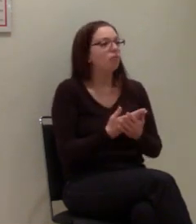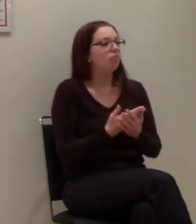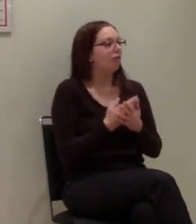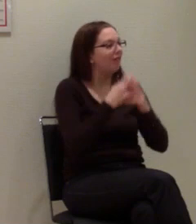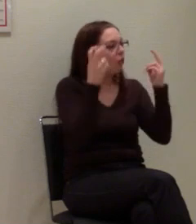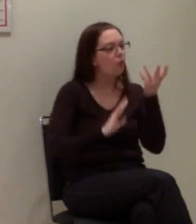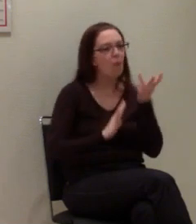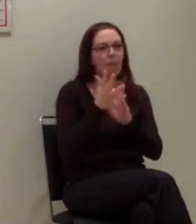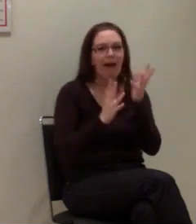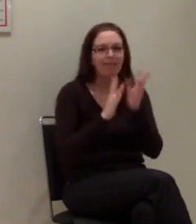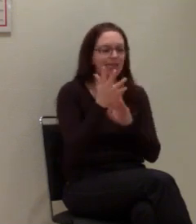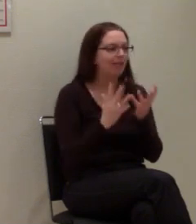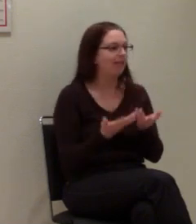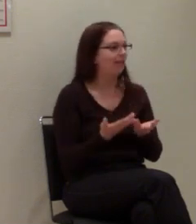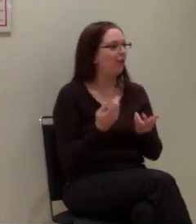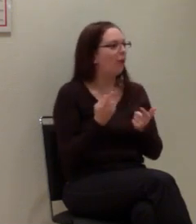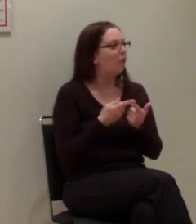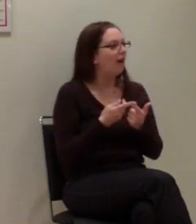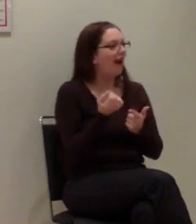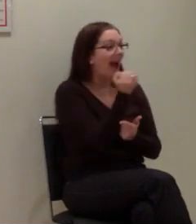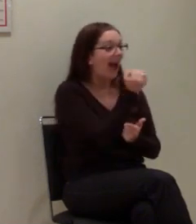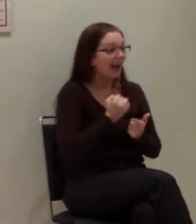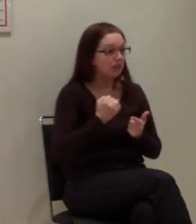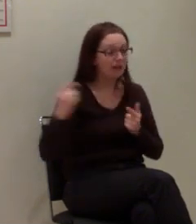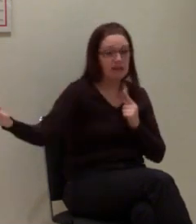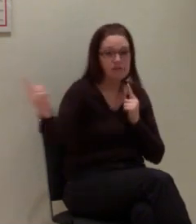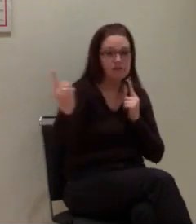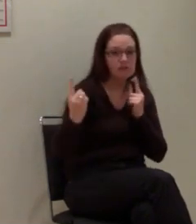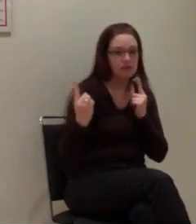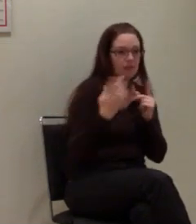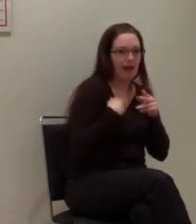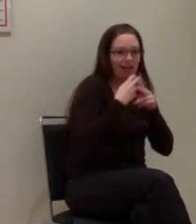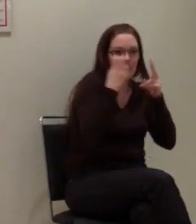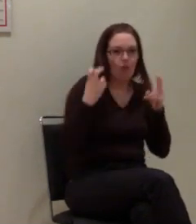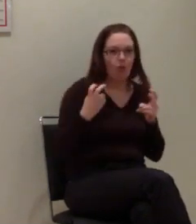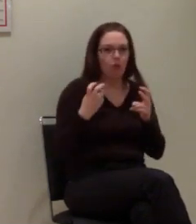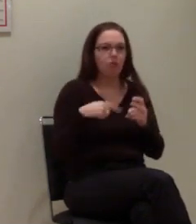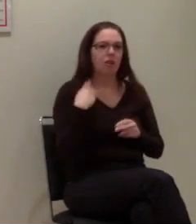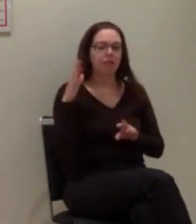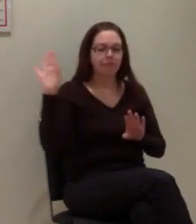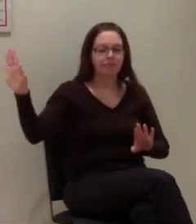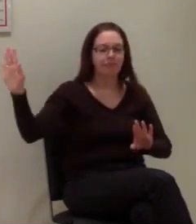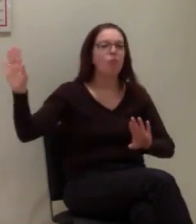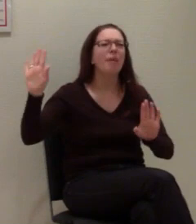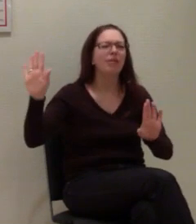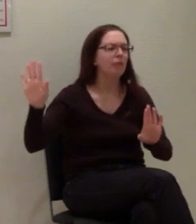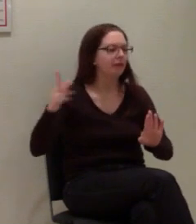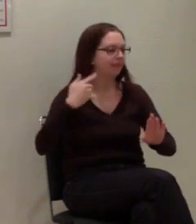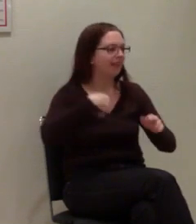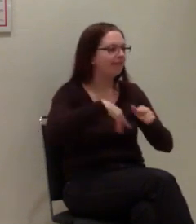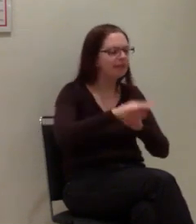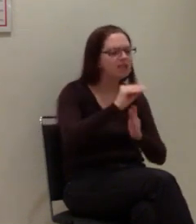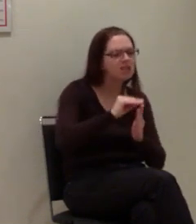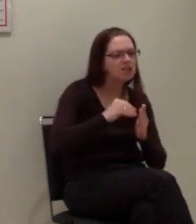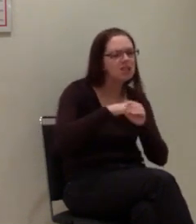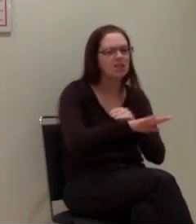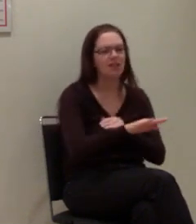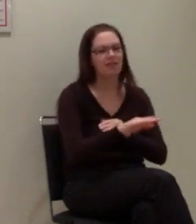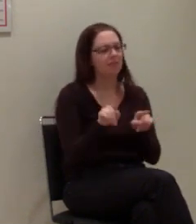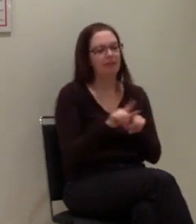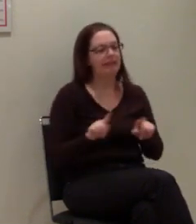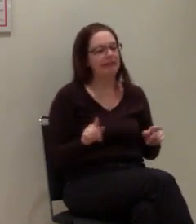ein Einbrecher in der Wohnung drin ist, Ich glaube, das ist nicht unbedingt so ein probates Mittel, um einen Notruf abzusetzen.